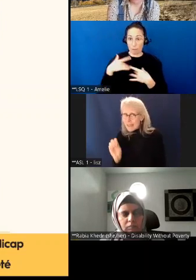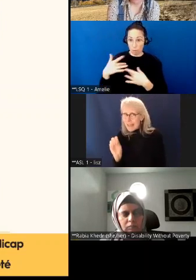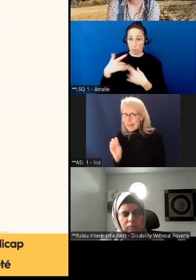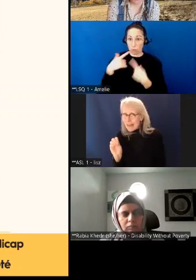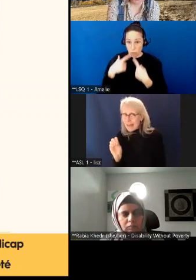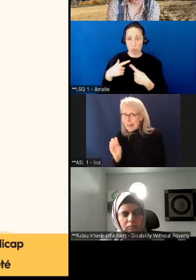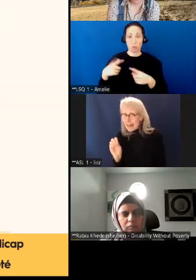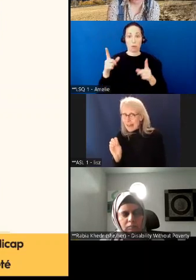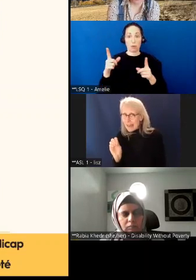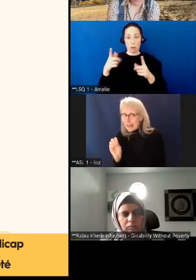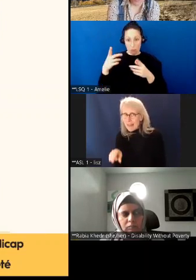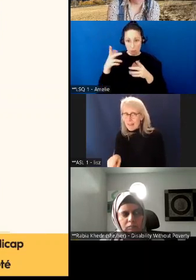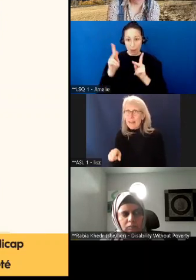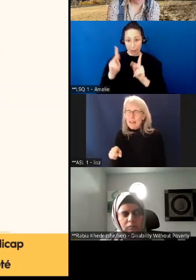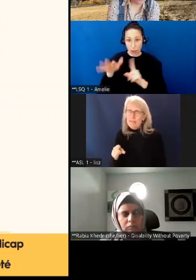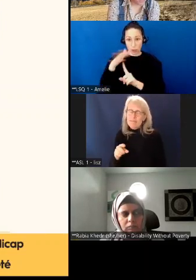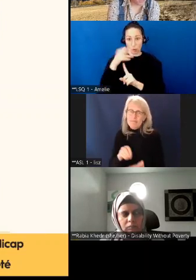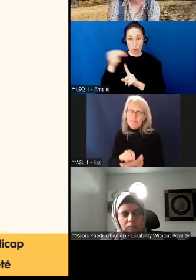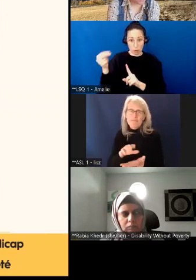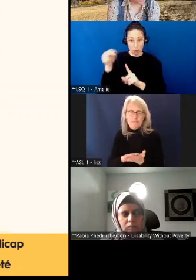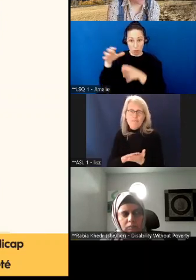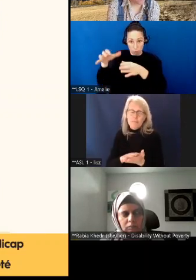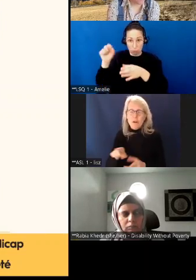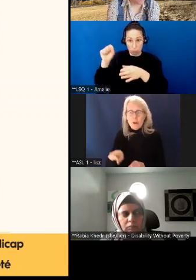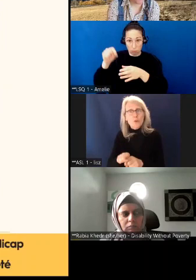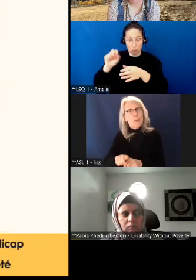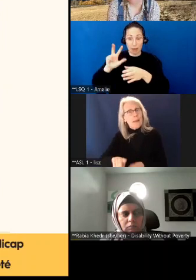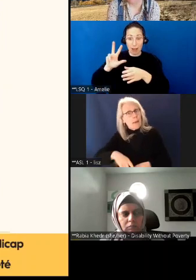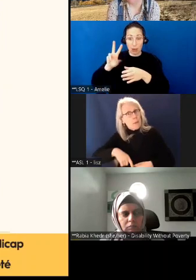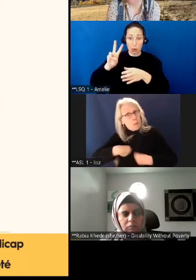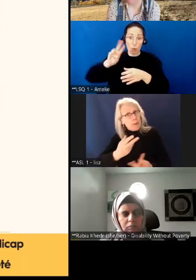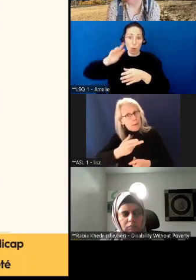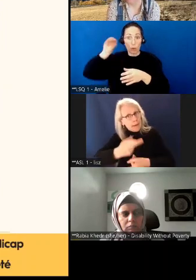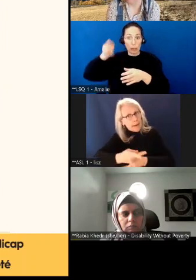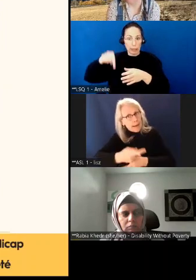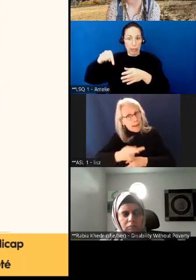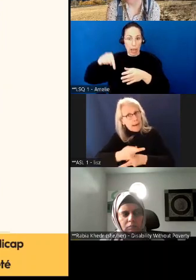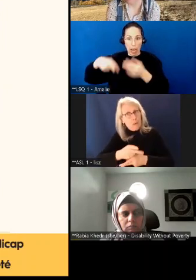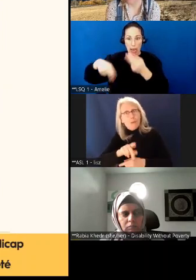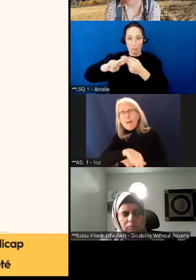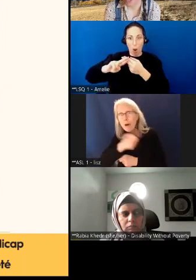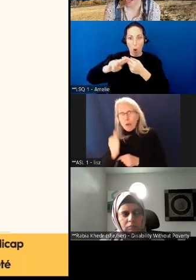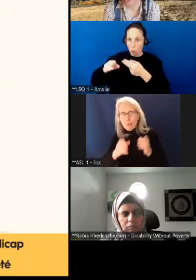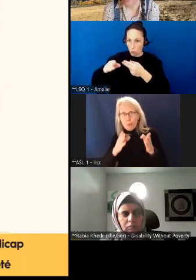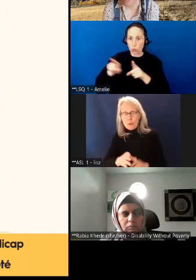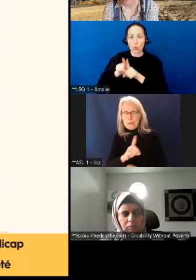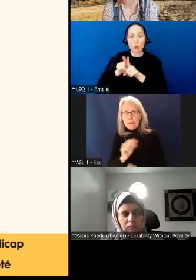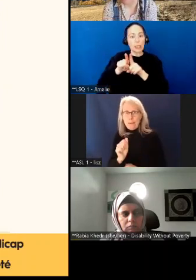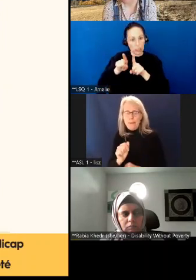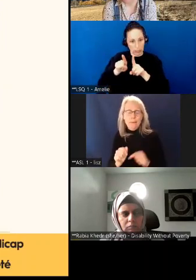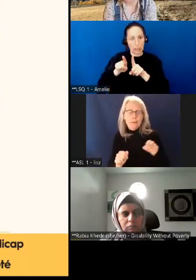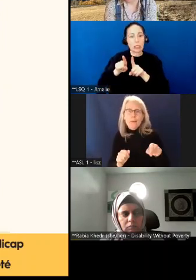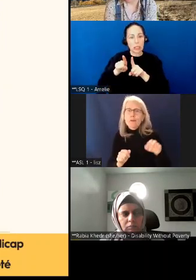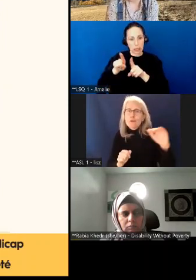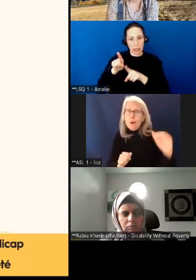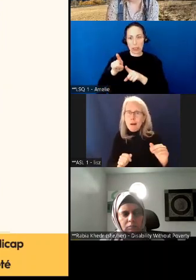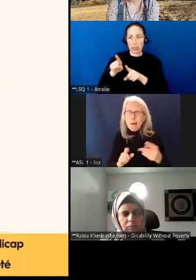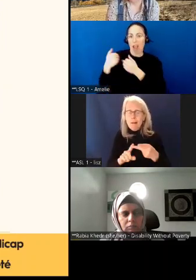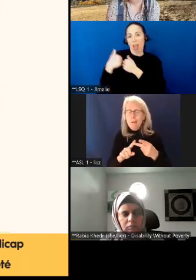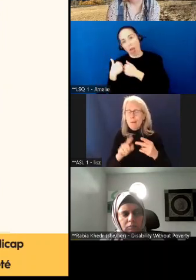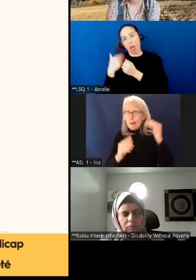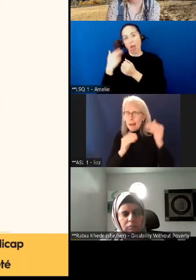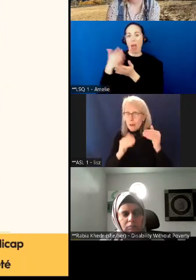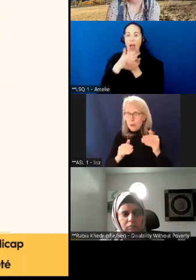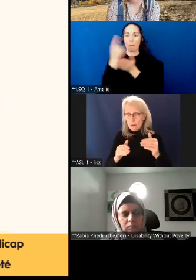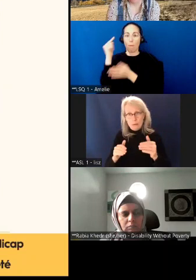vivant en handicap, 32 % ont dit qu'ils étaient également l'aidant d'une